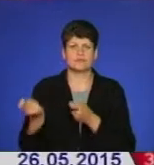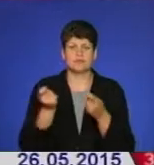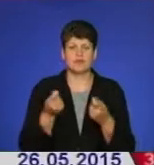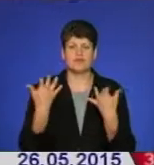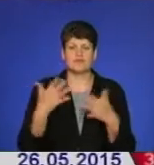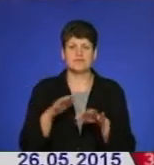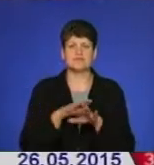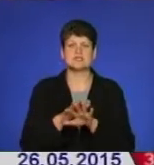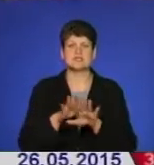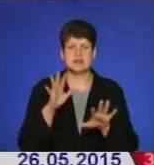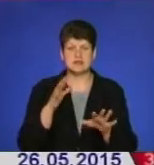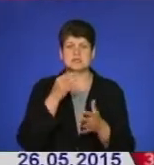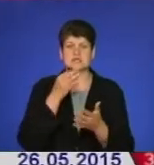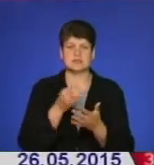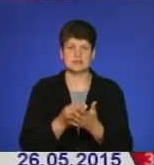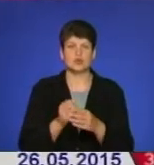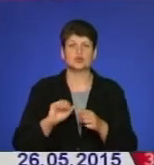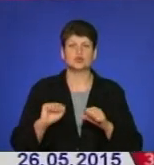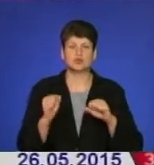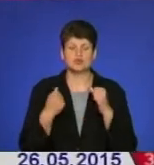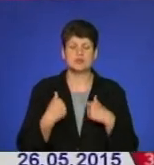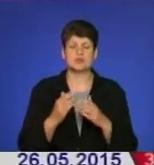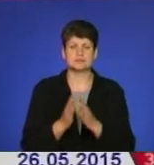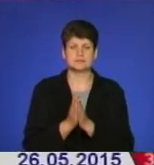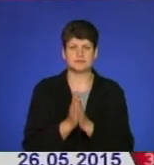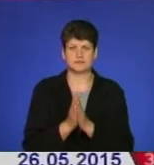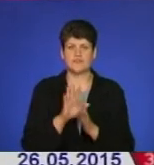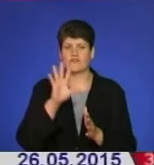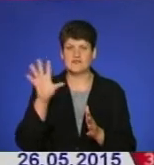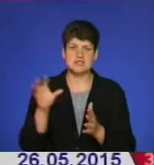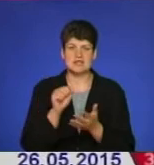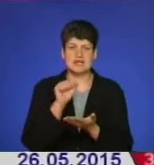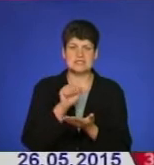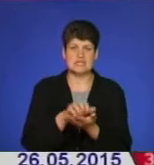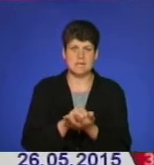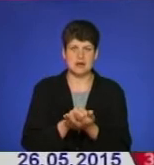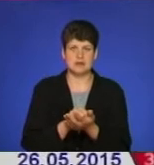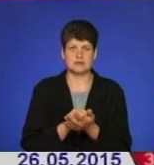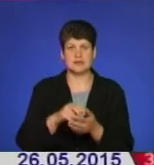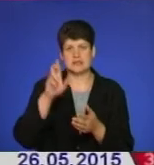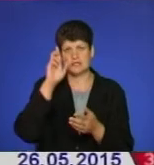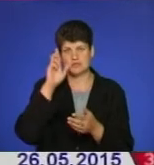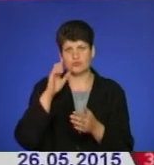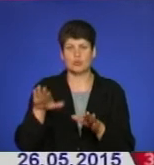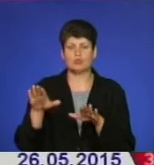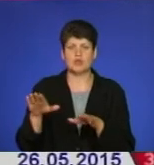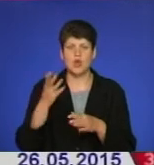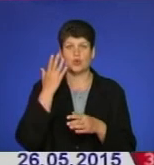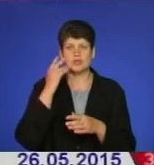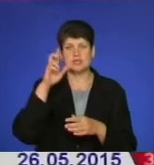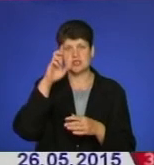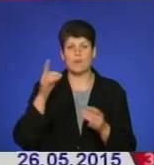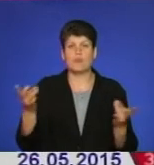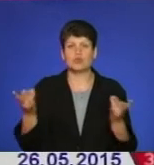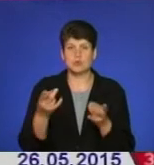очільник області зазначив. Друзі, я закликаю всіх займати державницьку позицію. І коли країна потребує